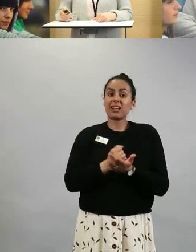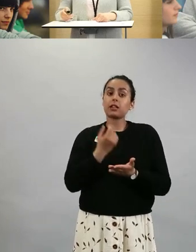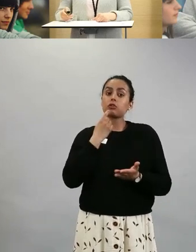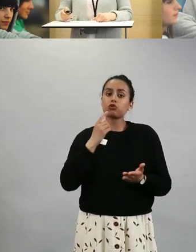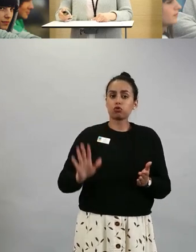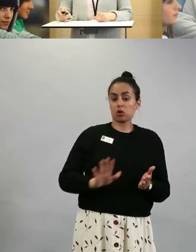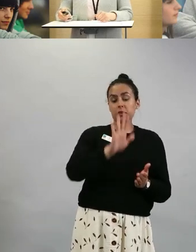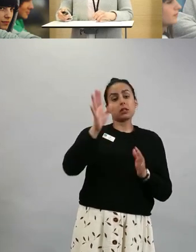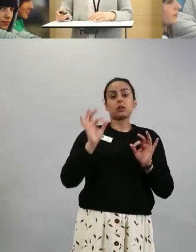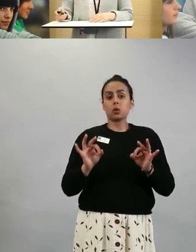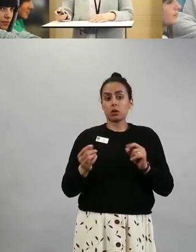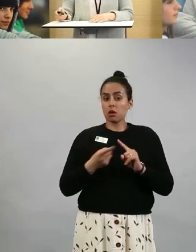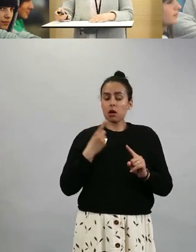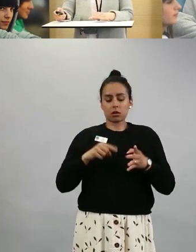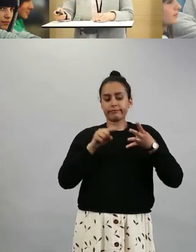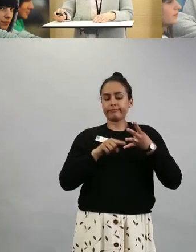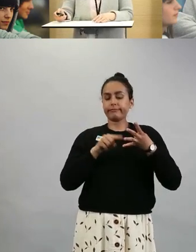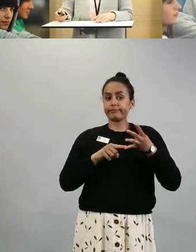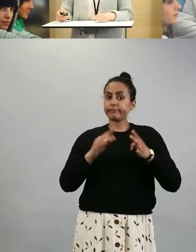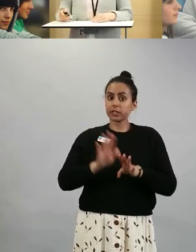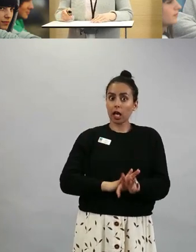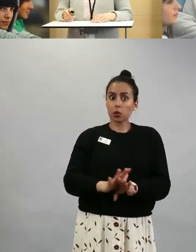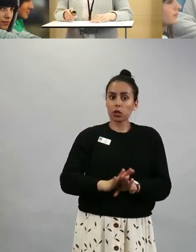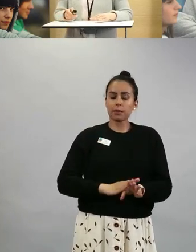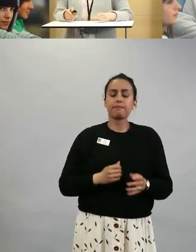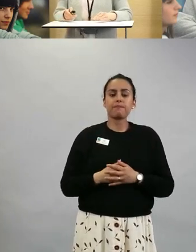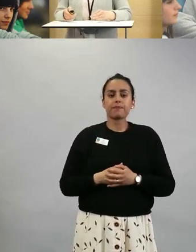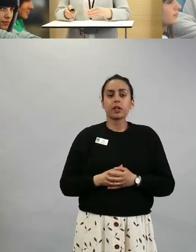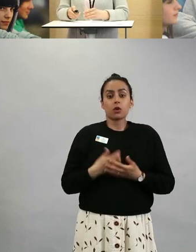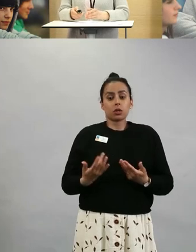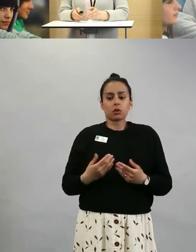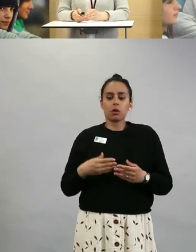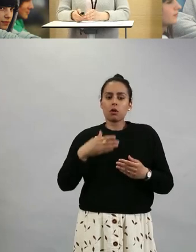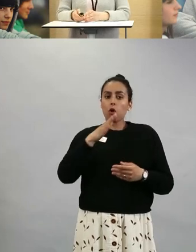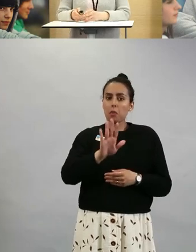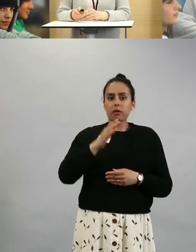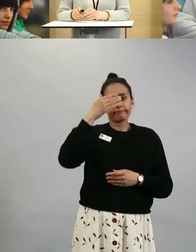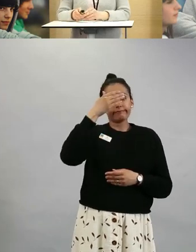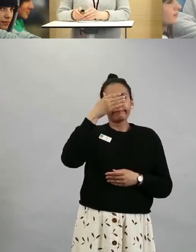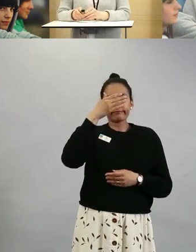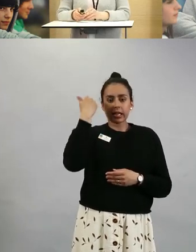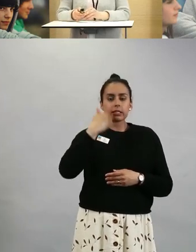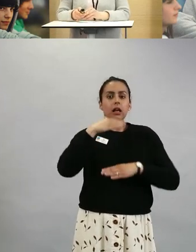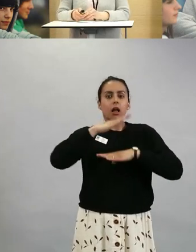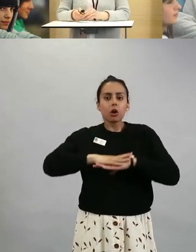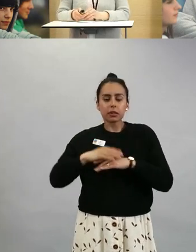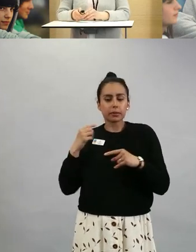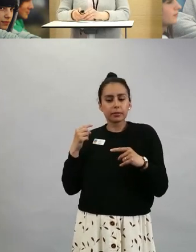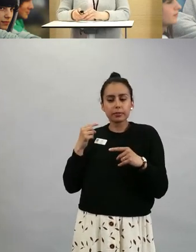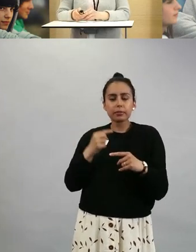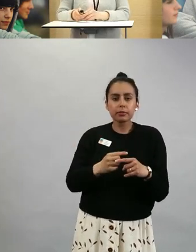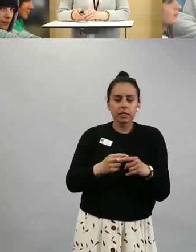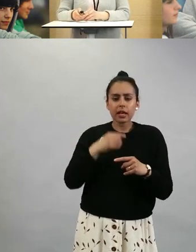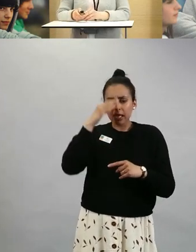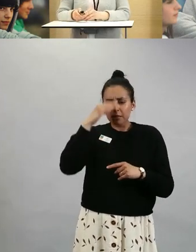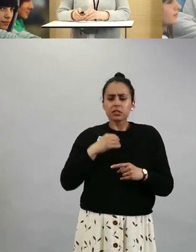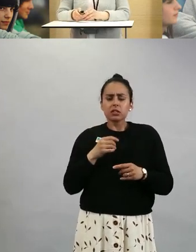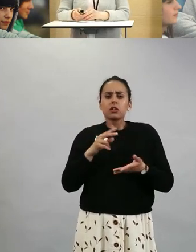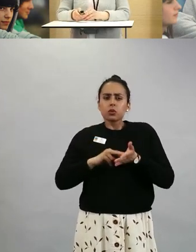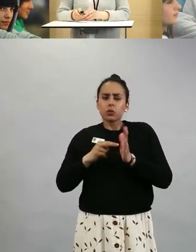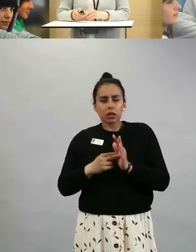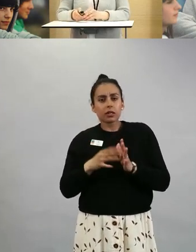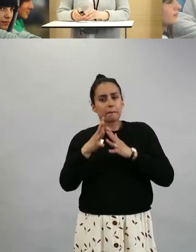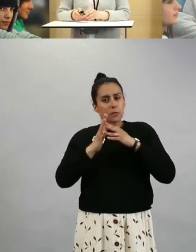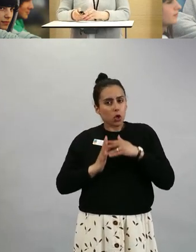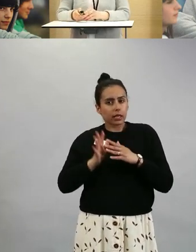Nyt kun lomat lähestyvät ja ihmiset suunnittelevat mökillä oloa, niin huomataan, että tulee paljon kysymyksiä tästä